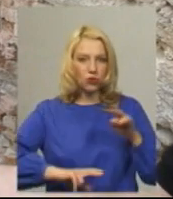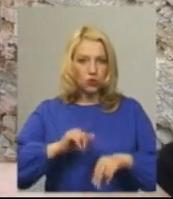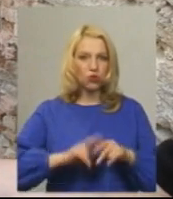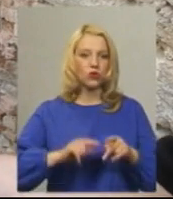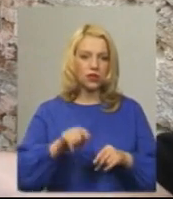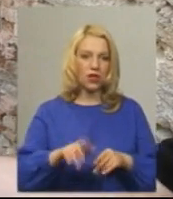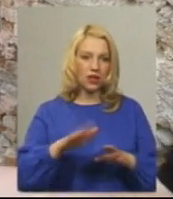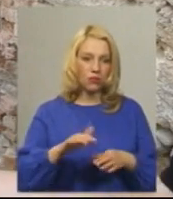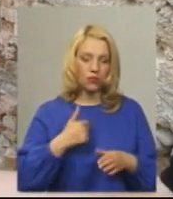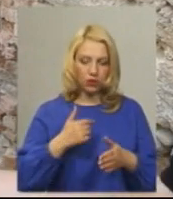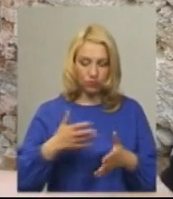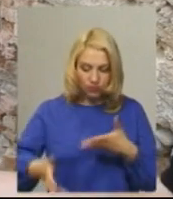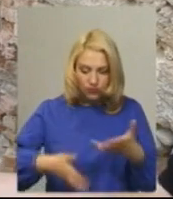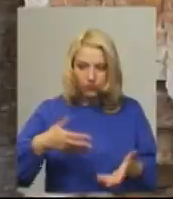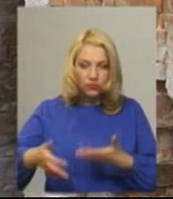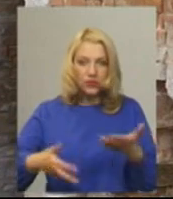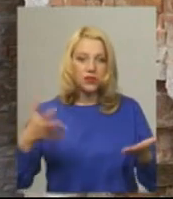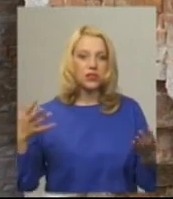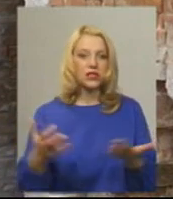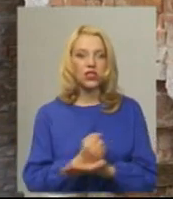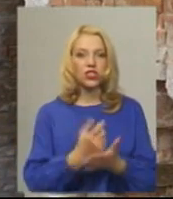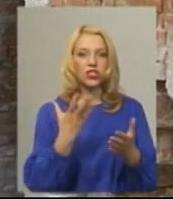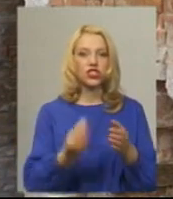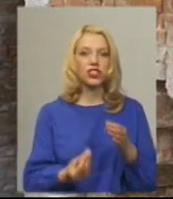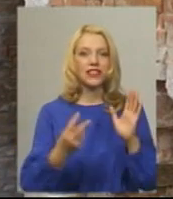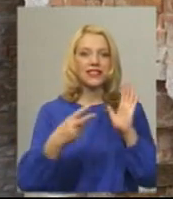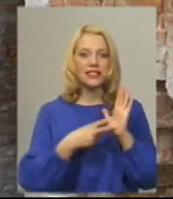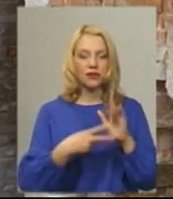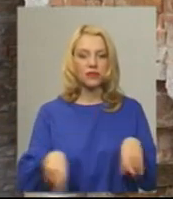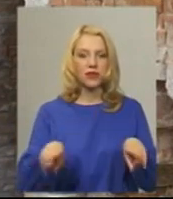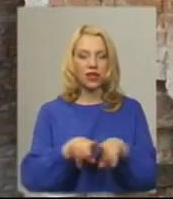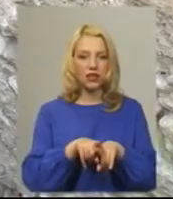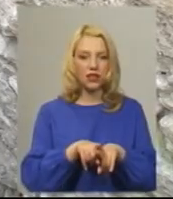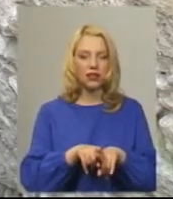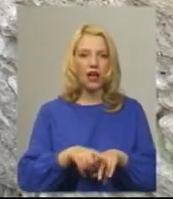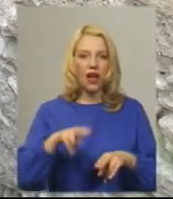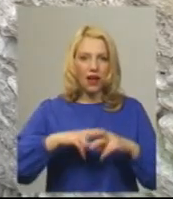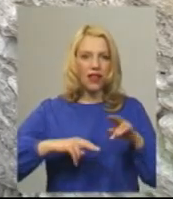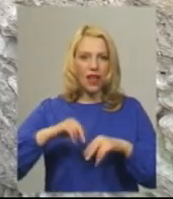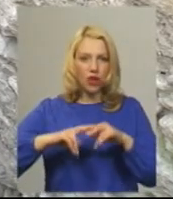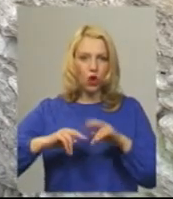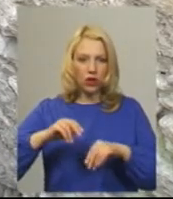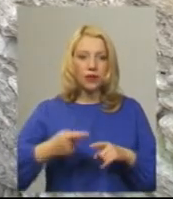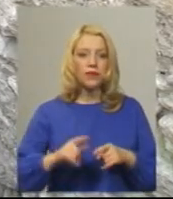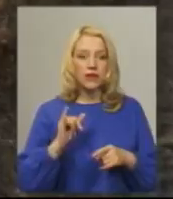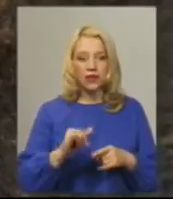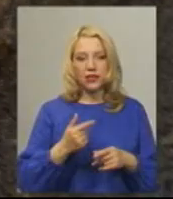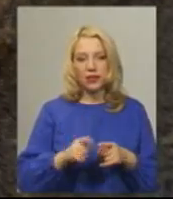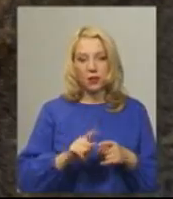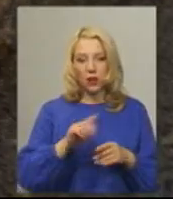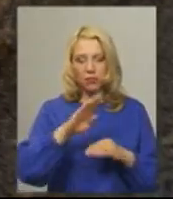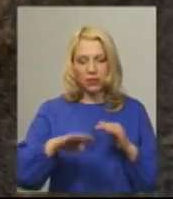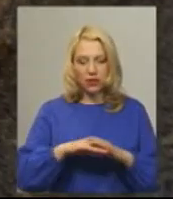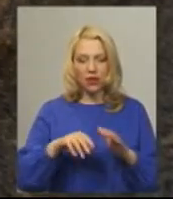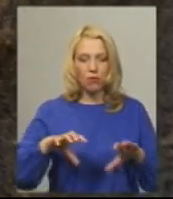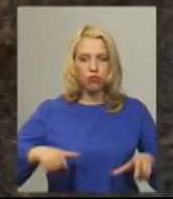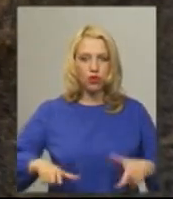шурфуванням знайшли ще сім таких кладок. За словами Віктора Вєтрова, стіна була схована під брущаткою